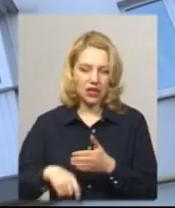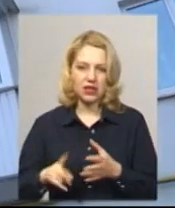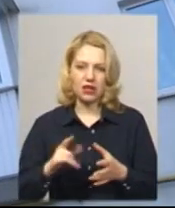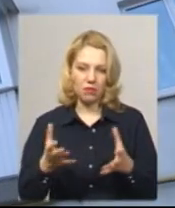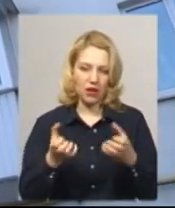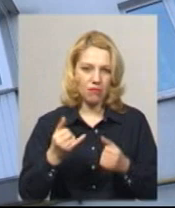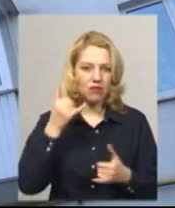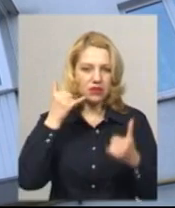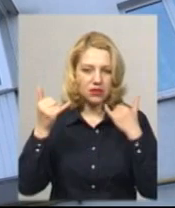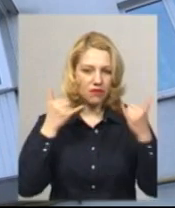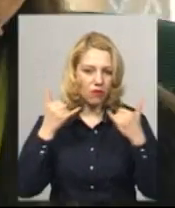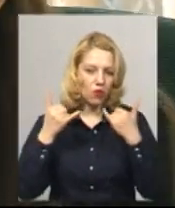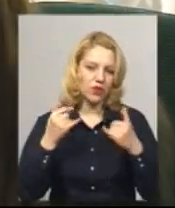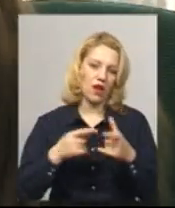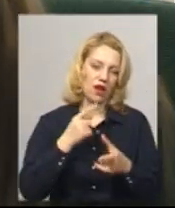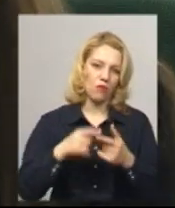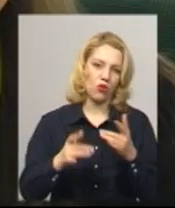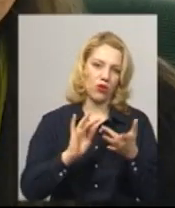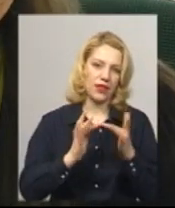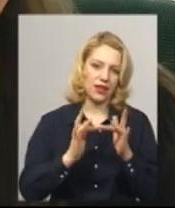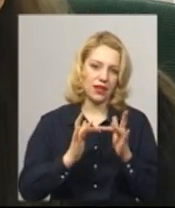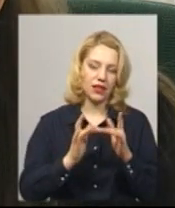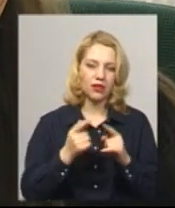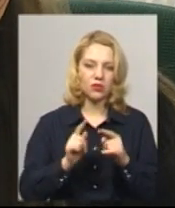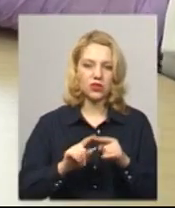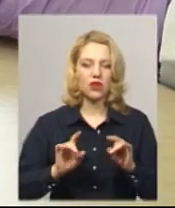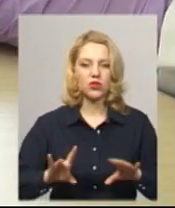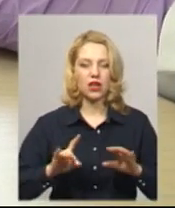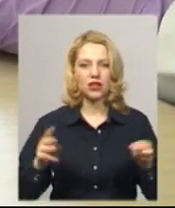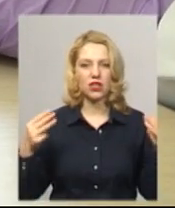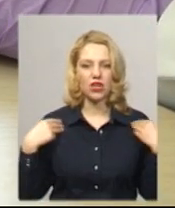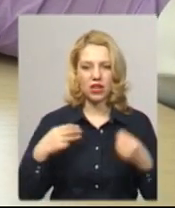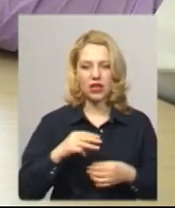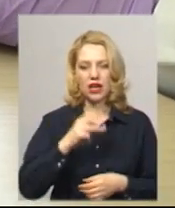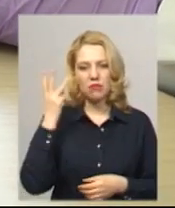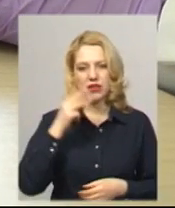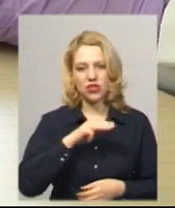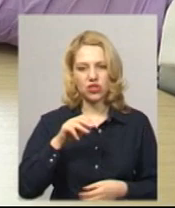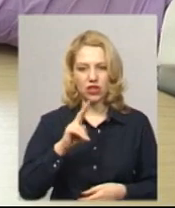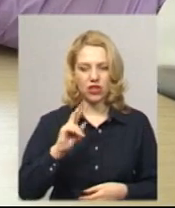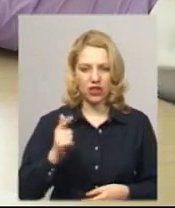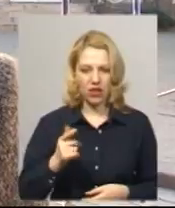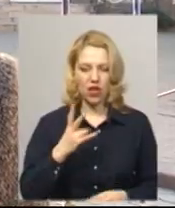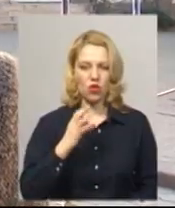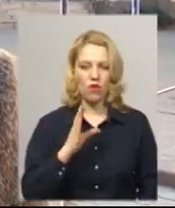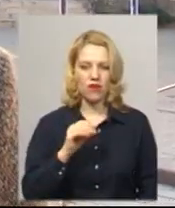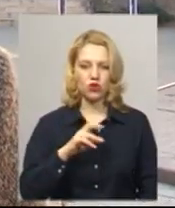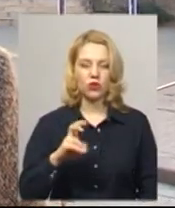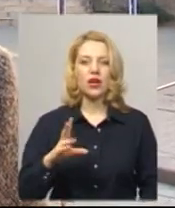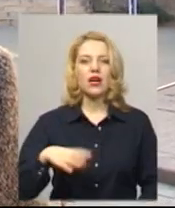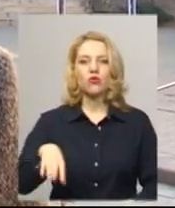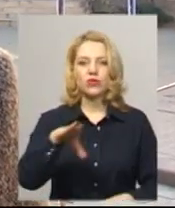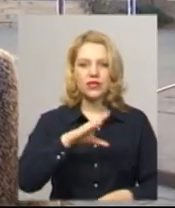режимі або в режимі мережі інтернет, говорить начальник Хмельницького управління житлово-комунального господарства Василь Новачок. «Всі